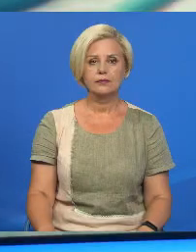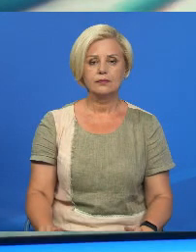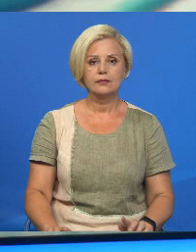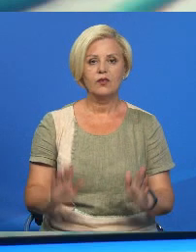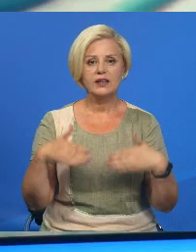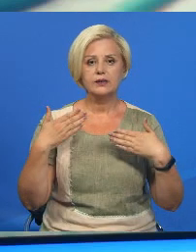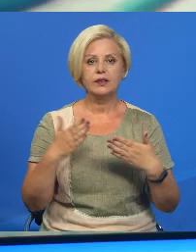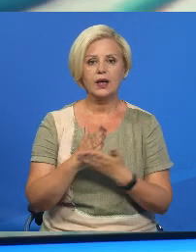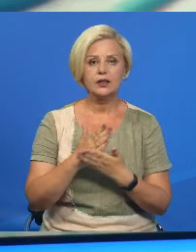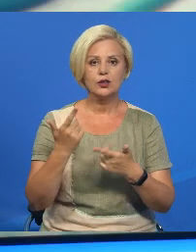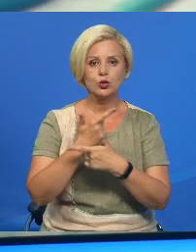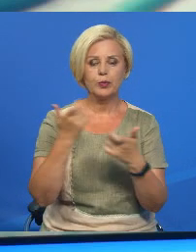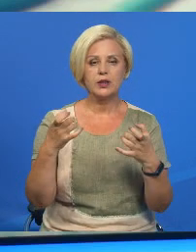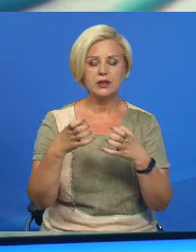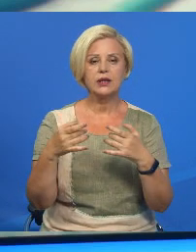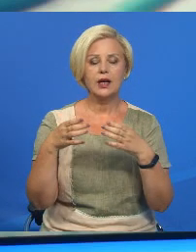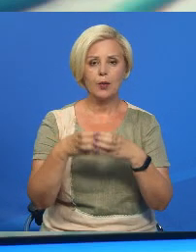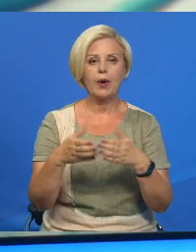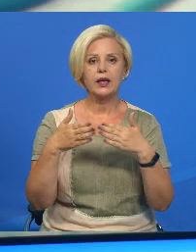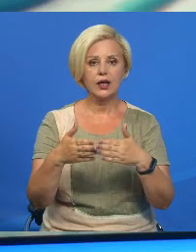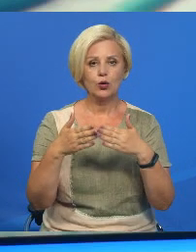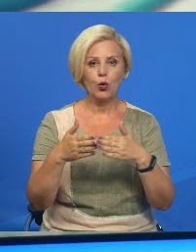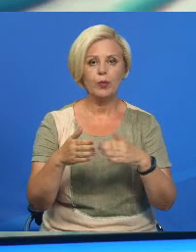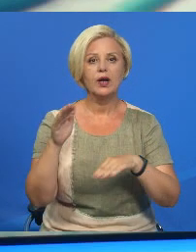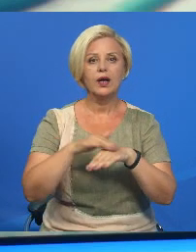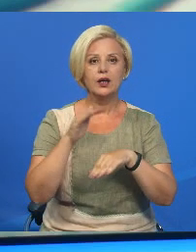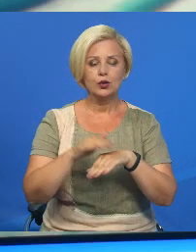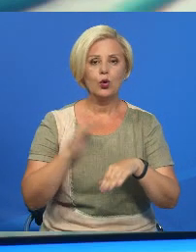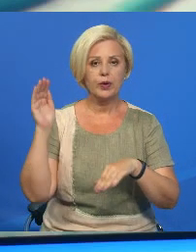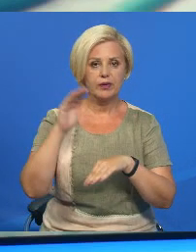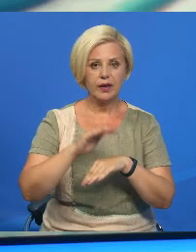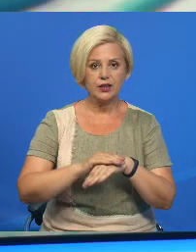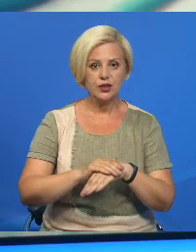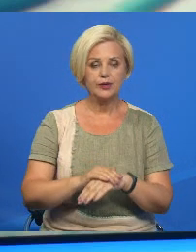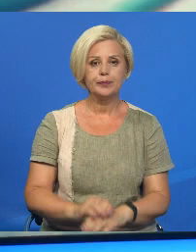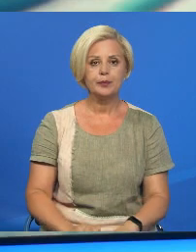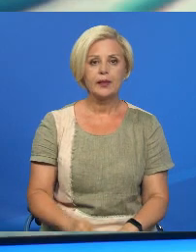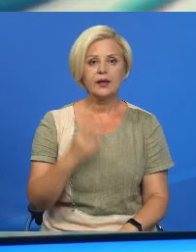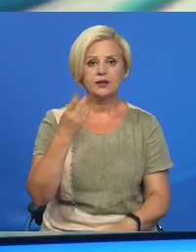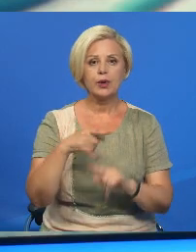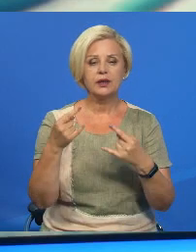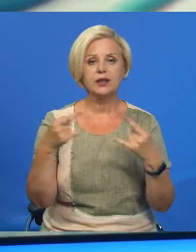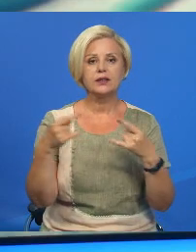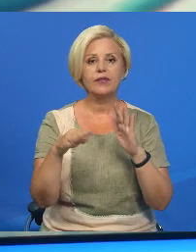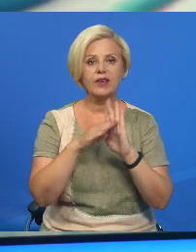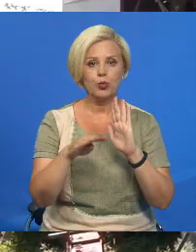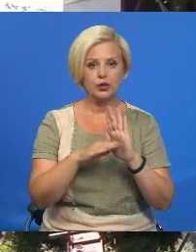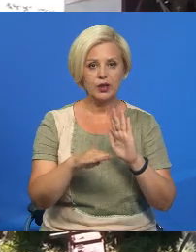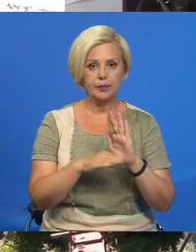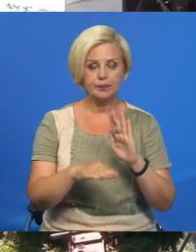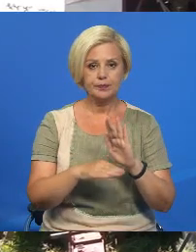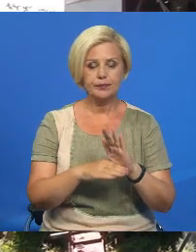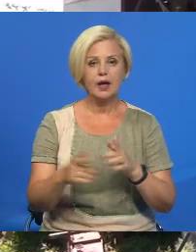Вас витает служба информации телерадио компании «Гомель». У студии працуя Наталья Игнатенко. Глядите у этого выпуска.